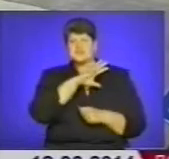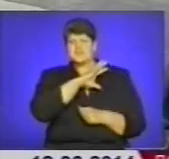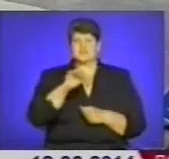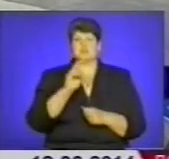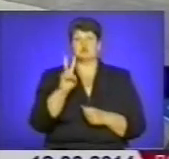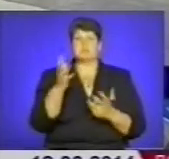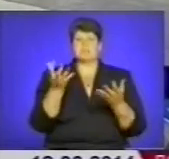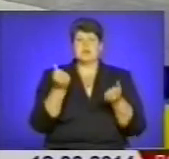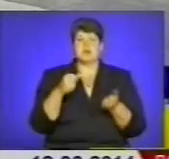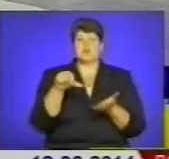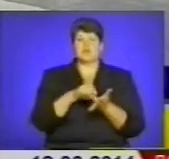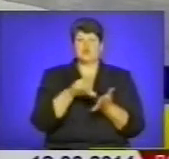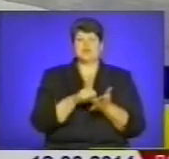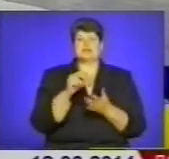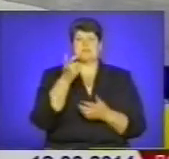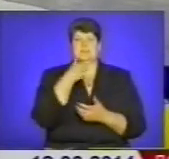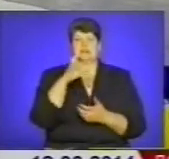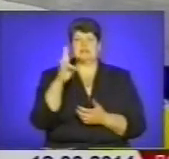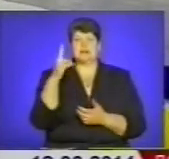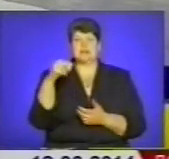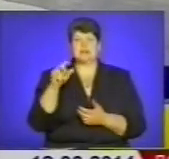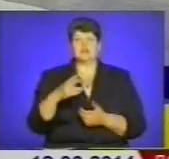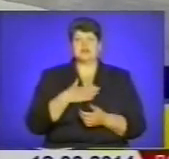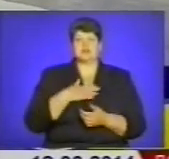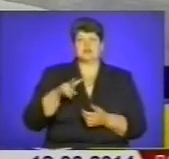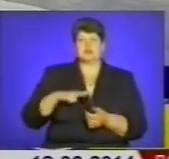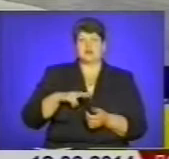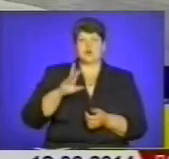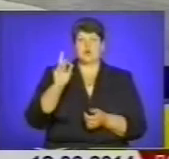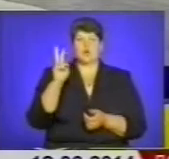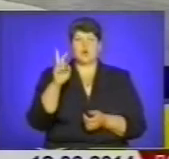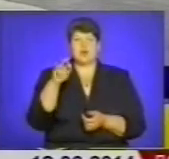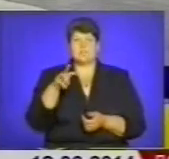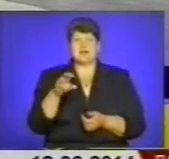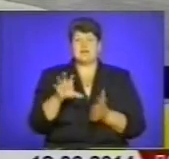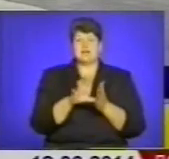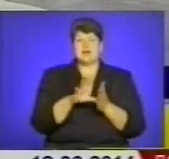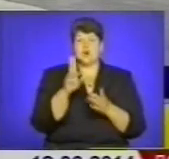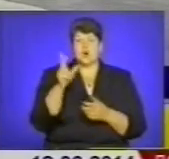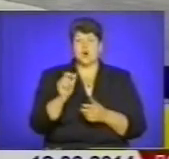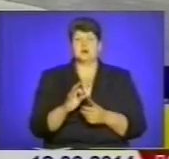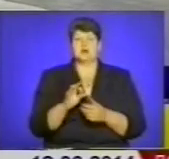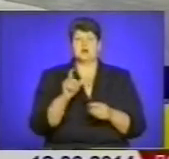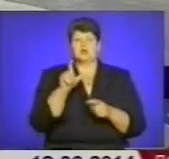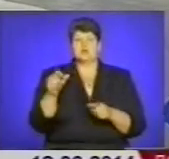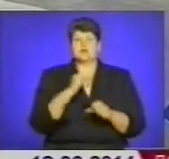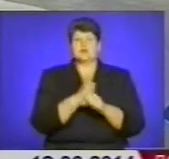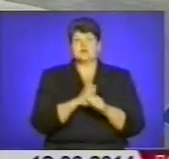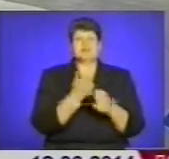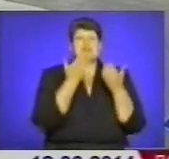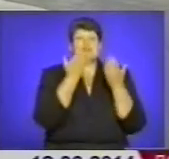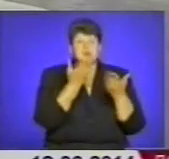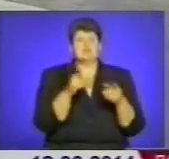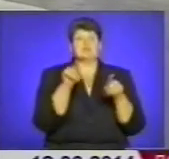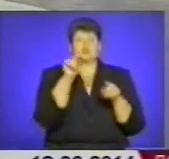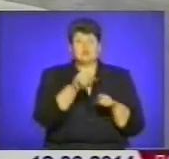приймав участь. І пану Надалу, і нашому директору Коменергу, і людям, які працювали, і люди, і ви також